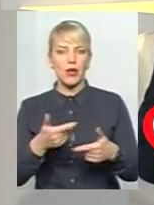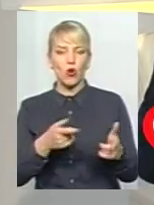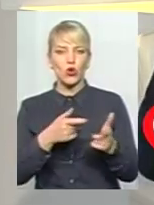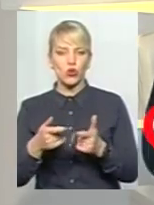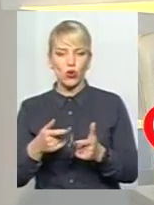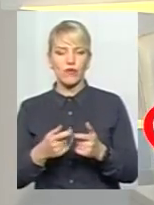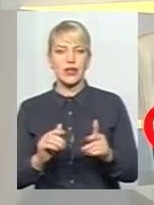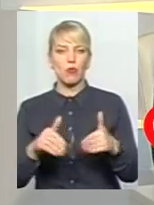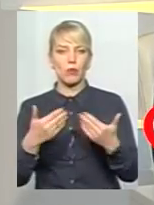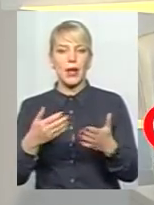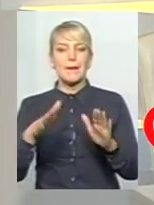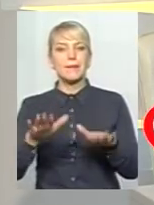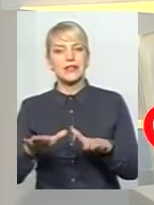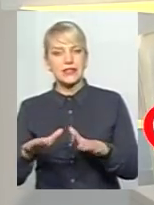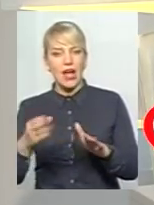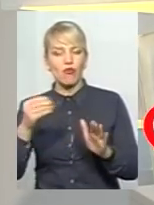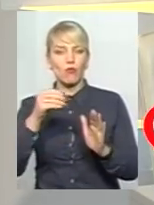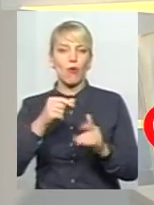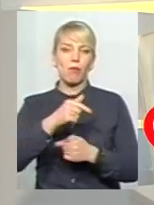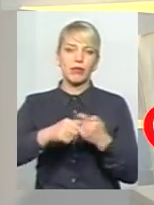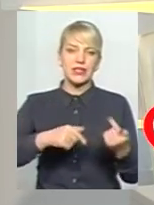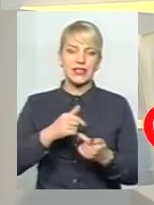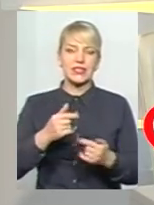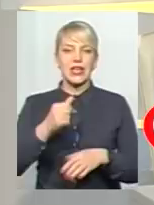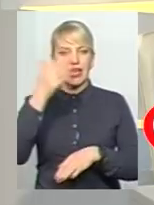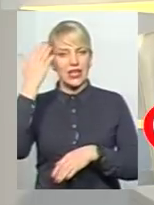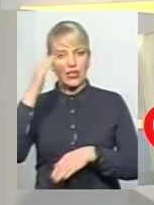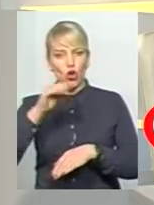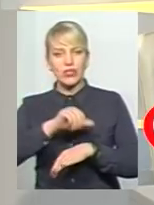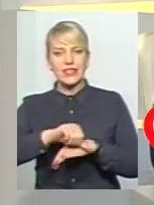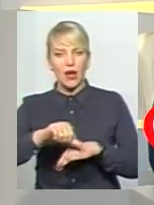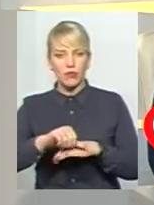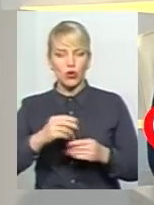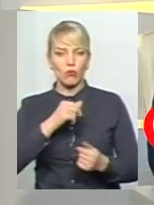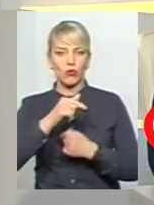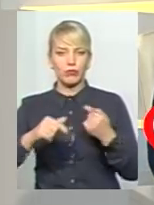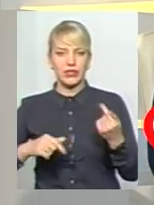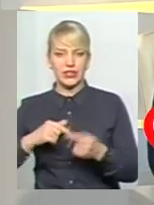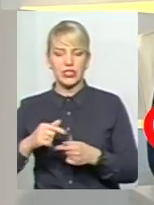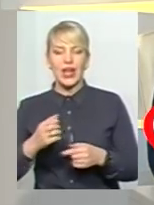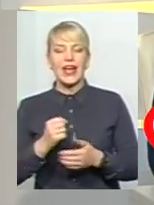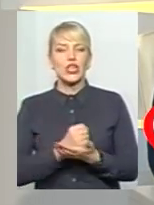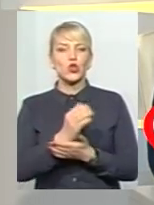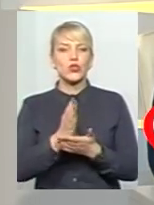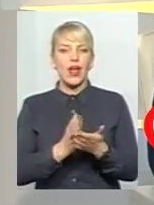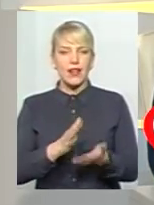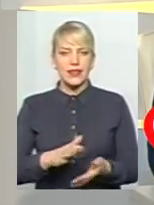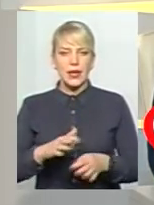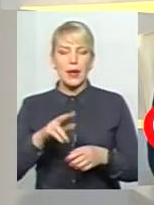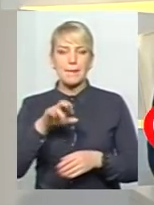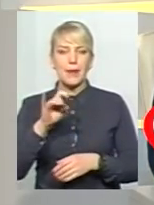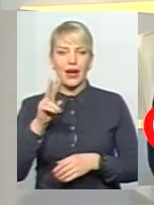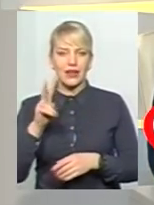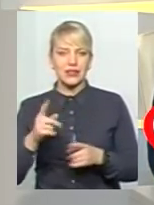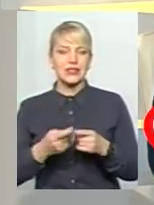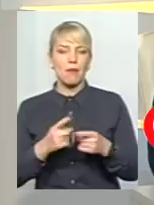бізнесу, першу чергу, іноземному бізнесу для реалізації цих проєктів. Індустріальний парк – це перший, скажімо так, із важливих проєктів, по якому ми активно